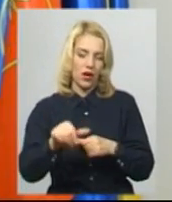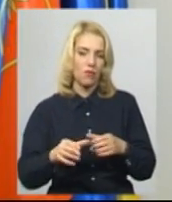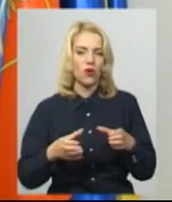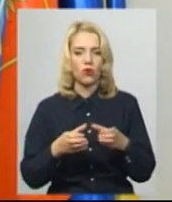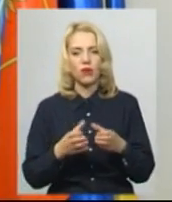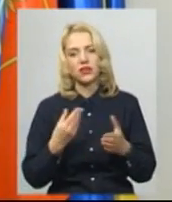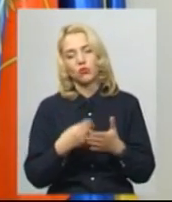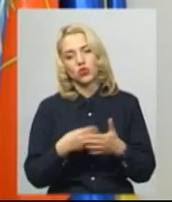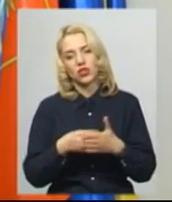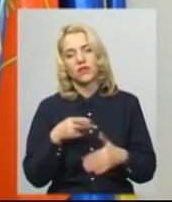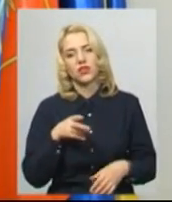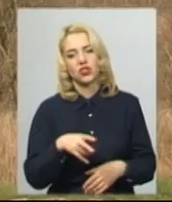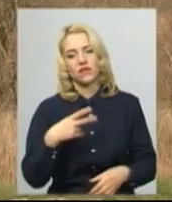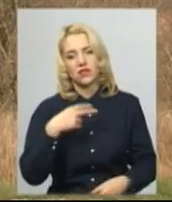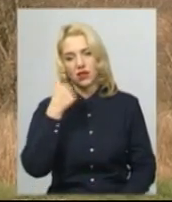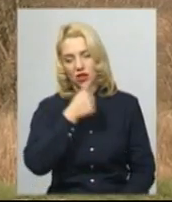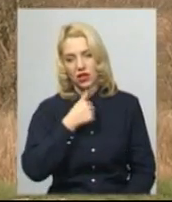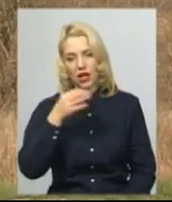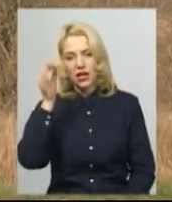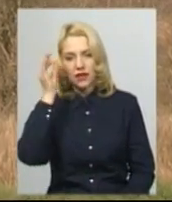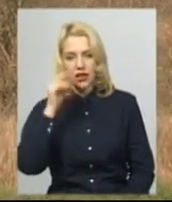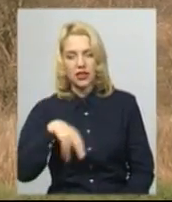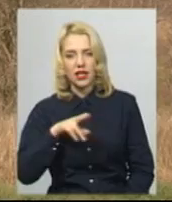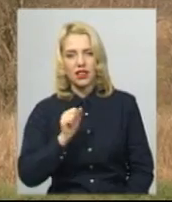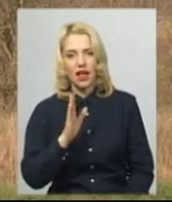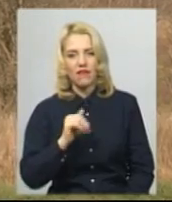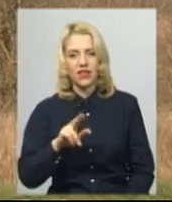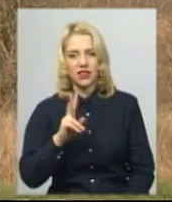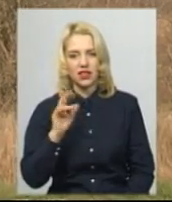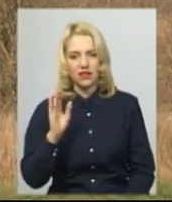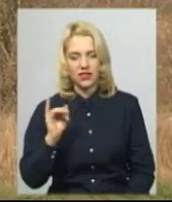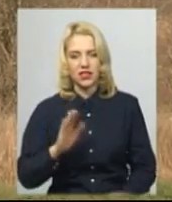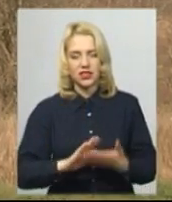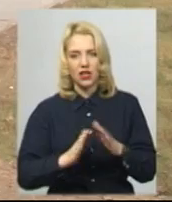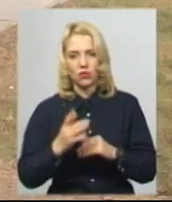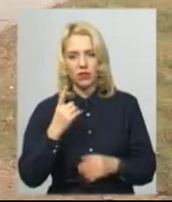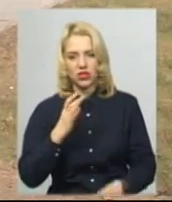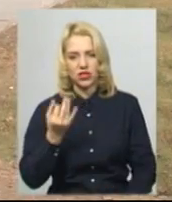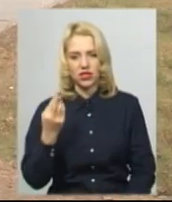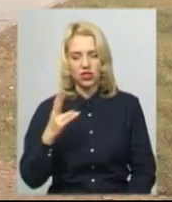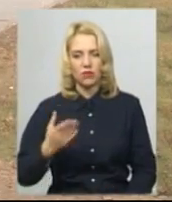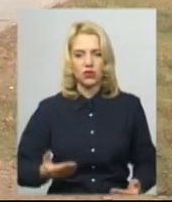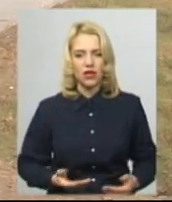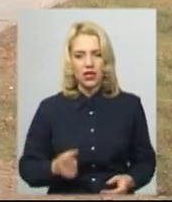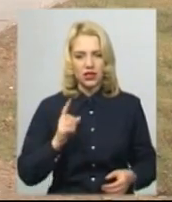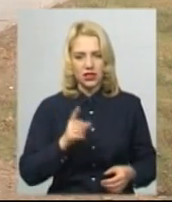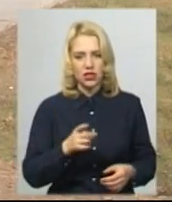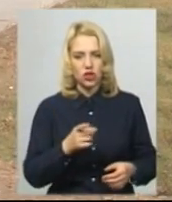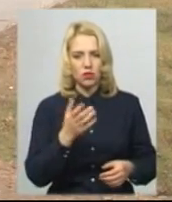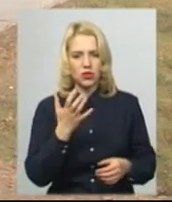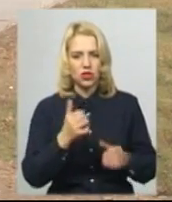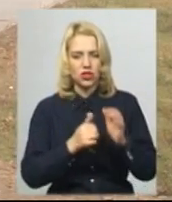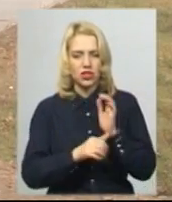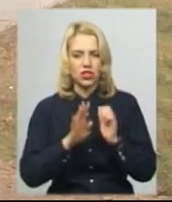в бюджет на 2020 рік». Нагадаю, у Давидківцях станом на 1 січня проживало 1956 осіб. Можливість об'єднання з